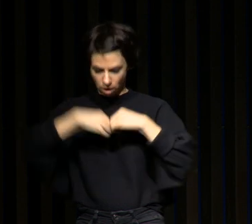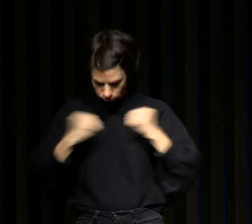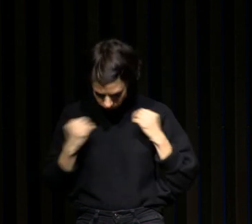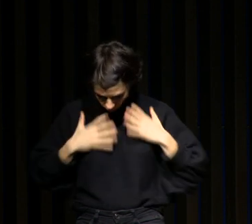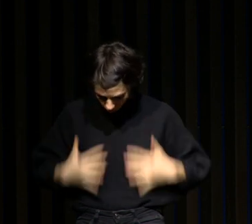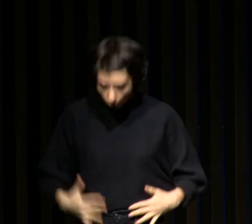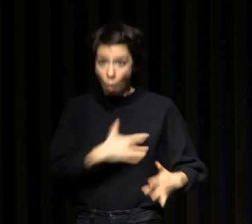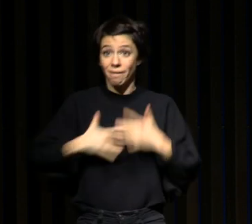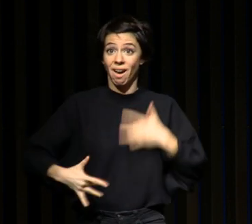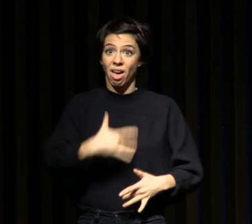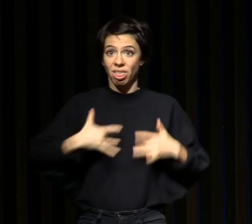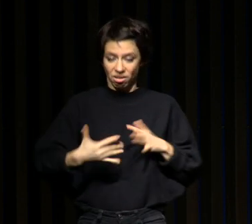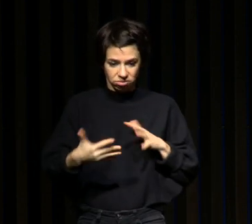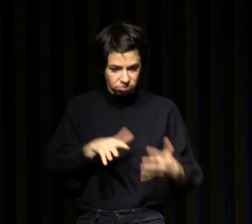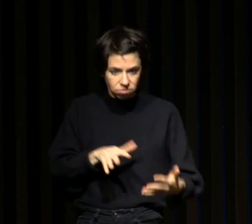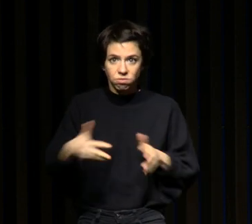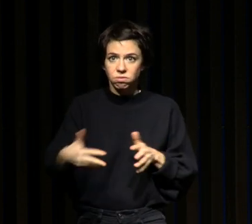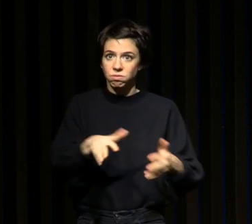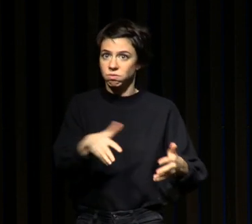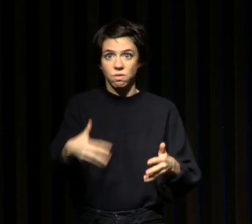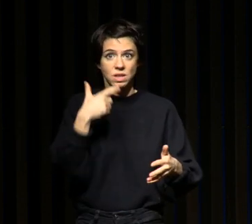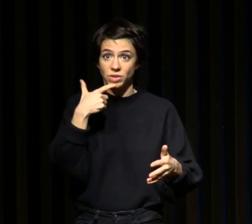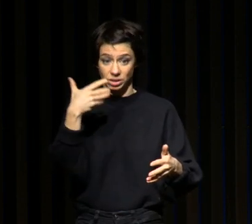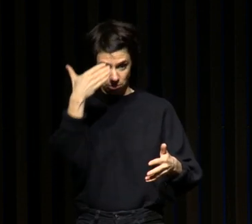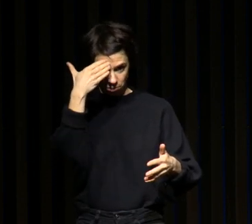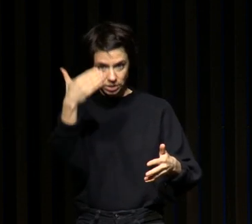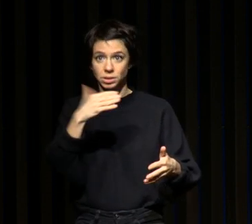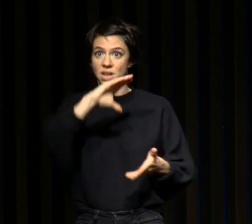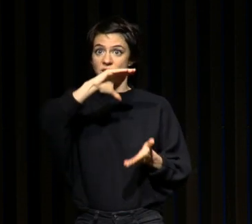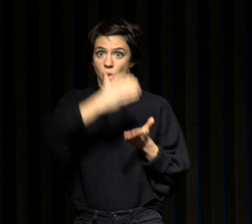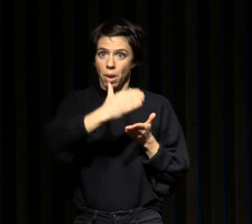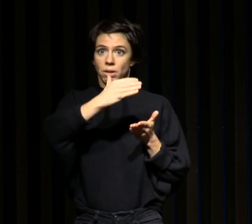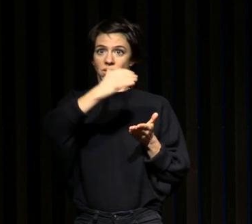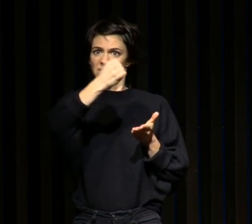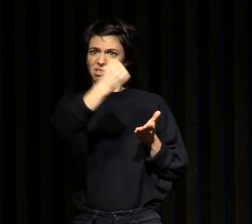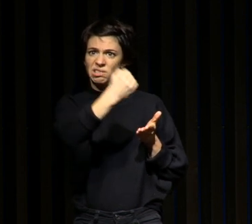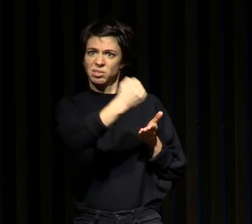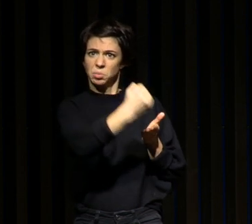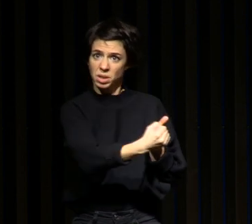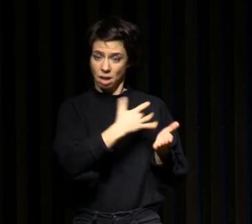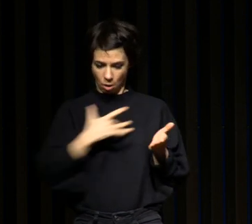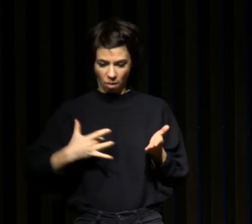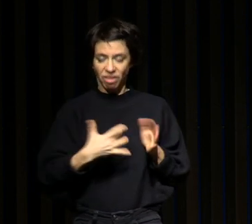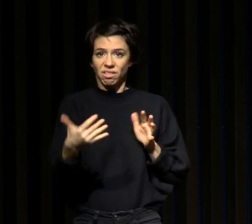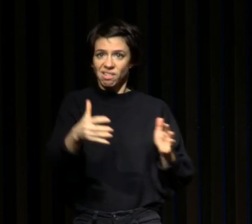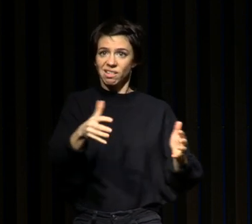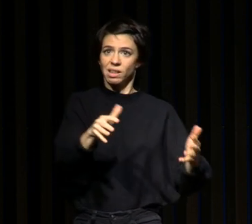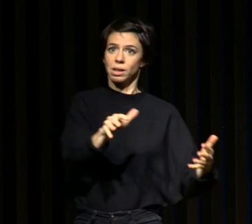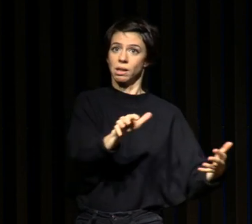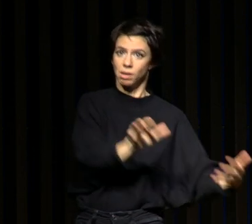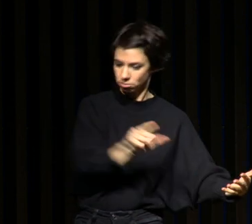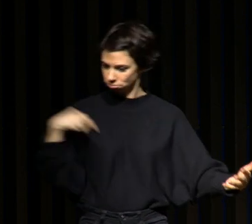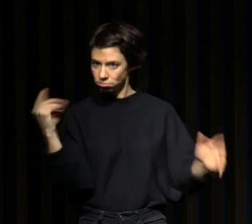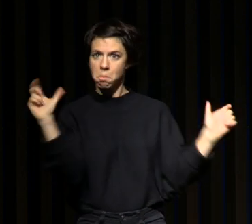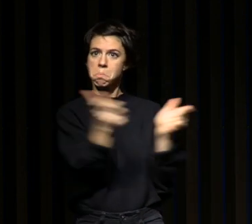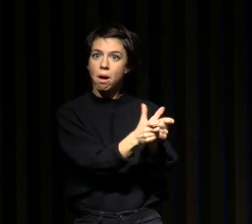modifier l'ensemble de votre santé si votre sommeil devenait perturbé. Et donc on en a déduit un concept qui